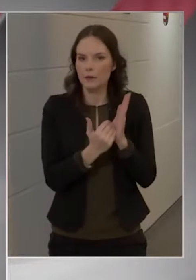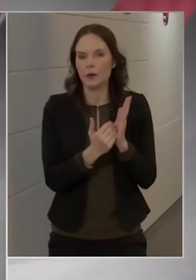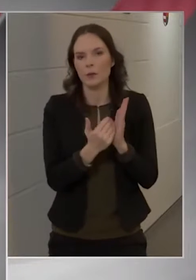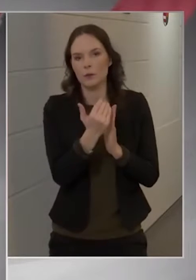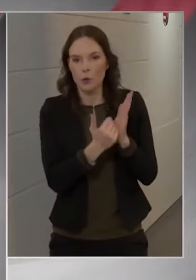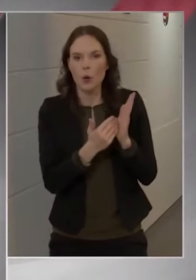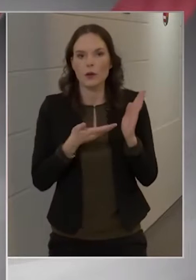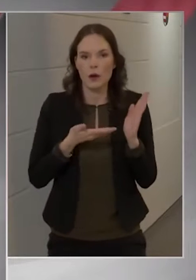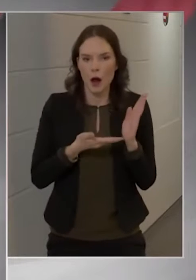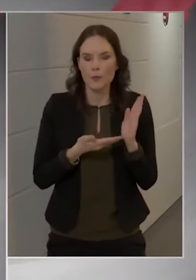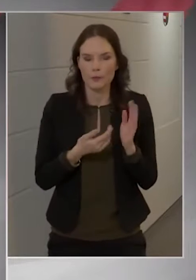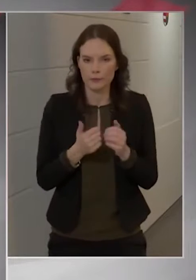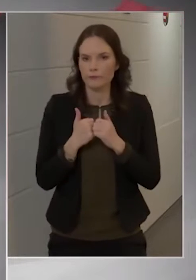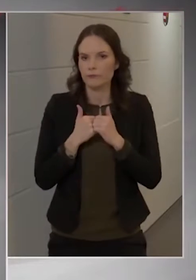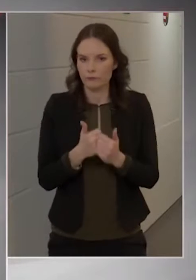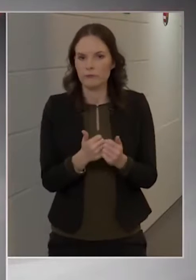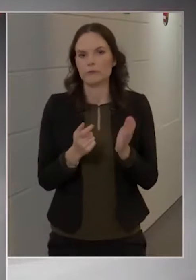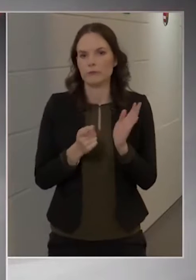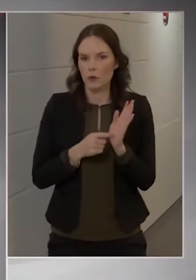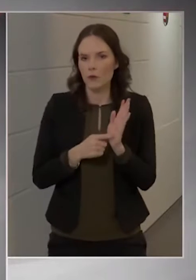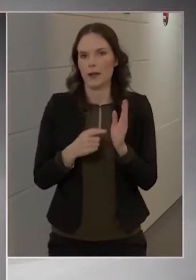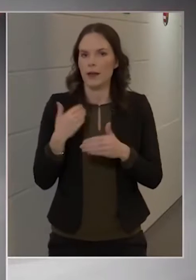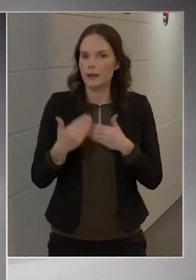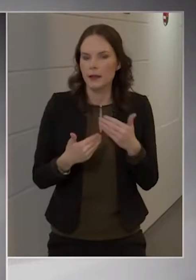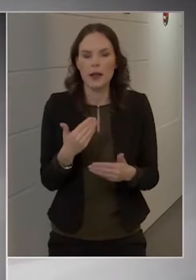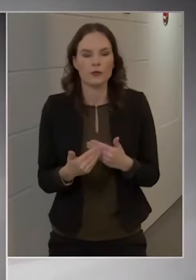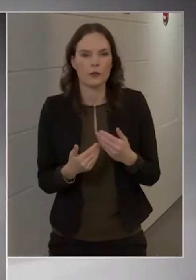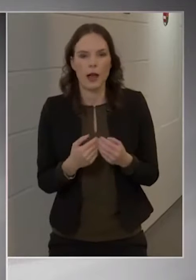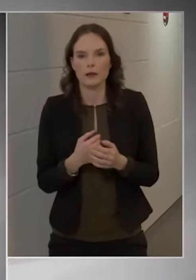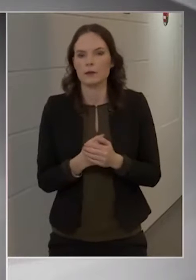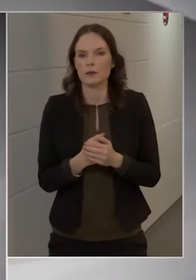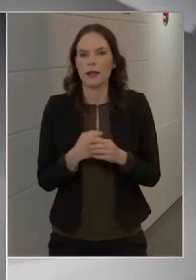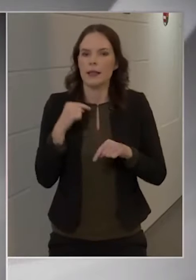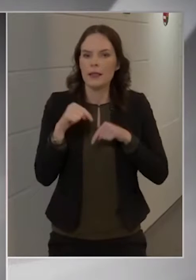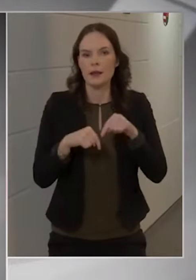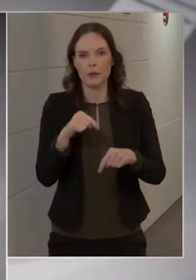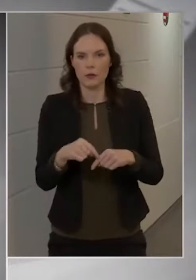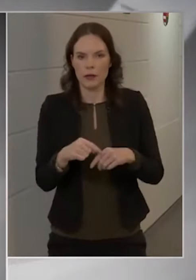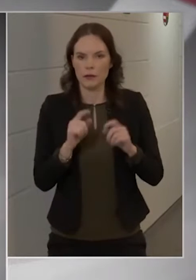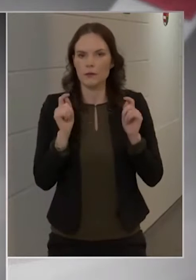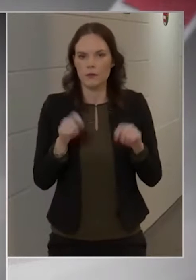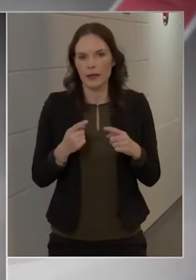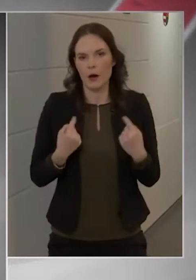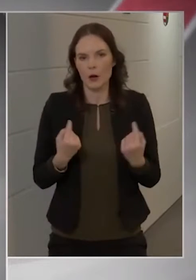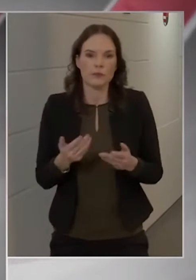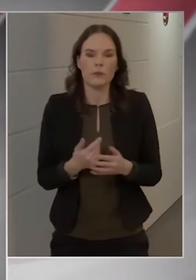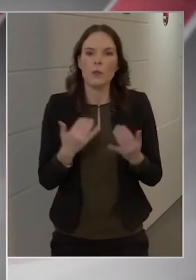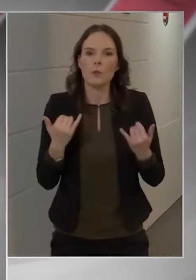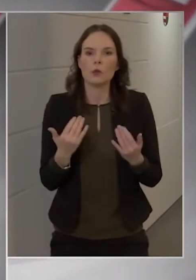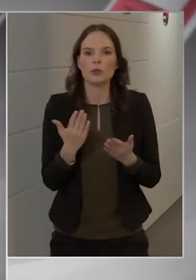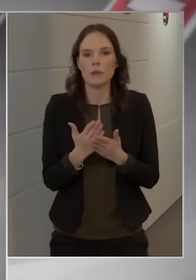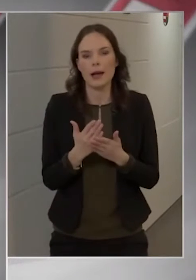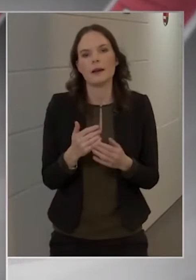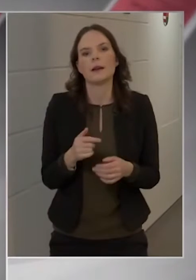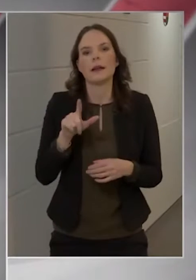főre nőtt. A hazánkban beazonosított fertőzöttek száma. Elhúnyt 83 többségében idős krónikus beteg, így